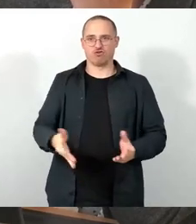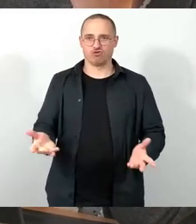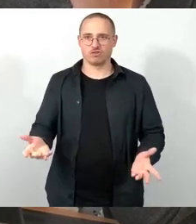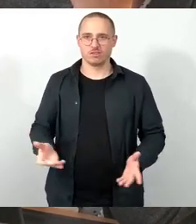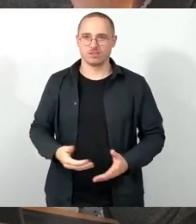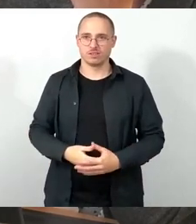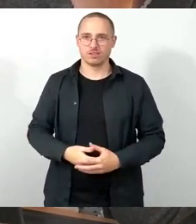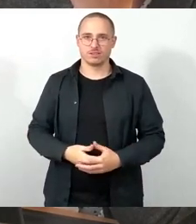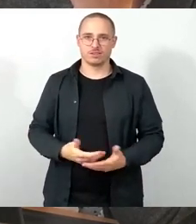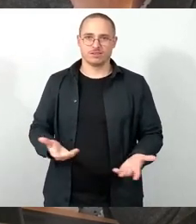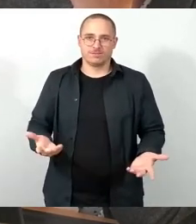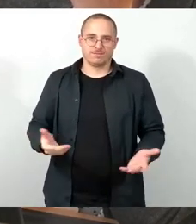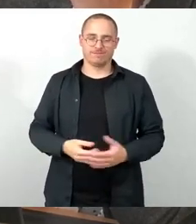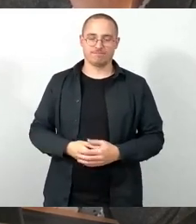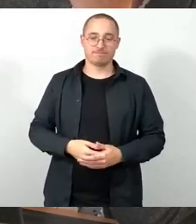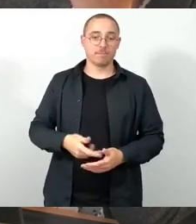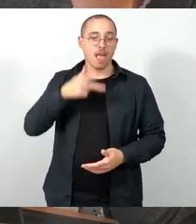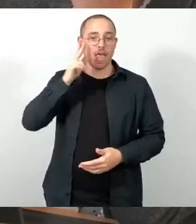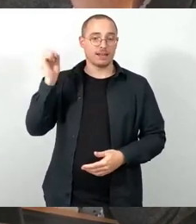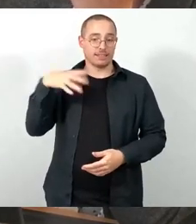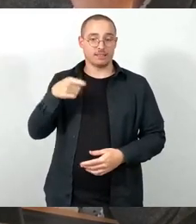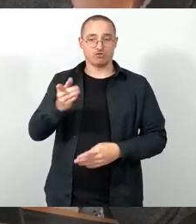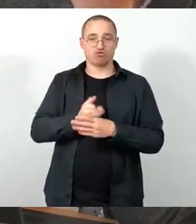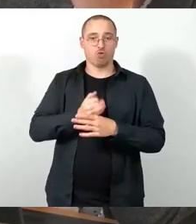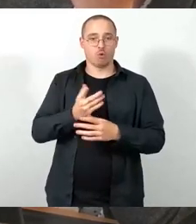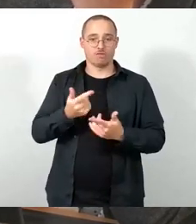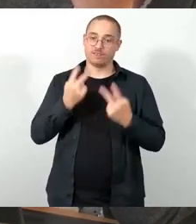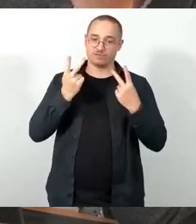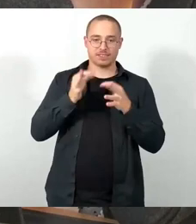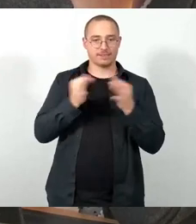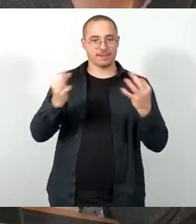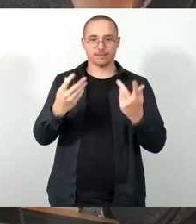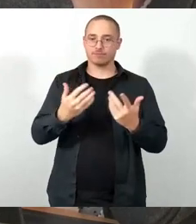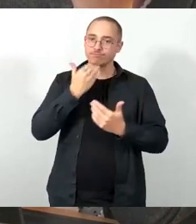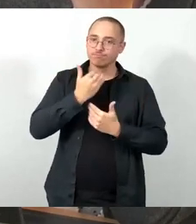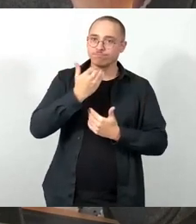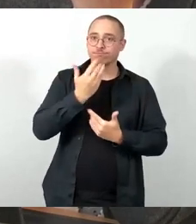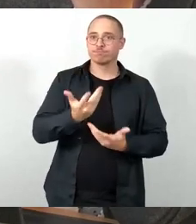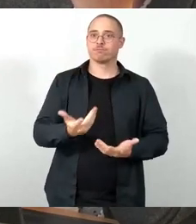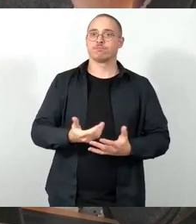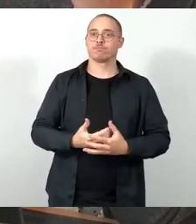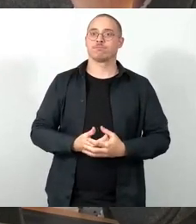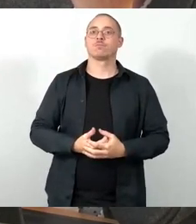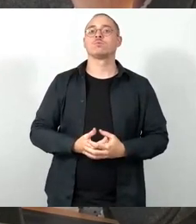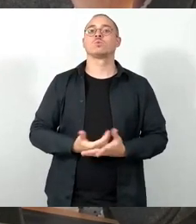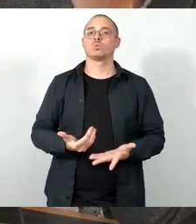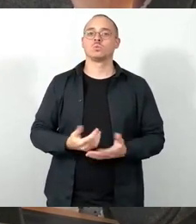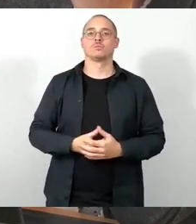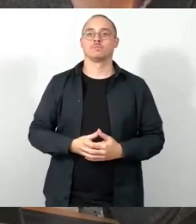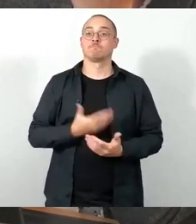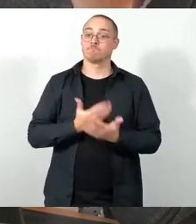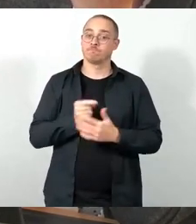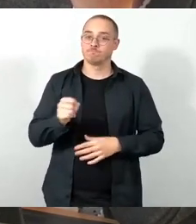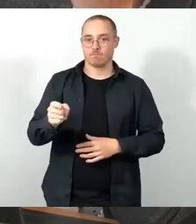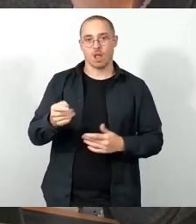gerade auch nochmal zitiert. Und von daher kann man wirklich nur sagen, genau das wird auch von diesem Klimabeirat